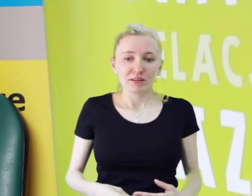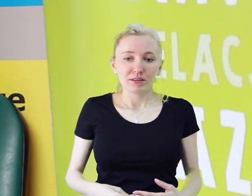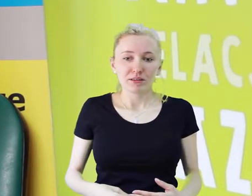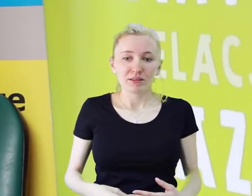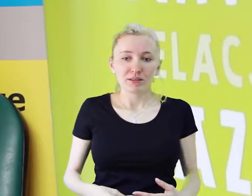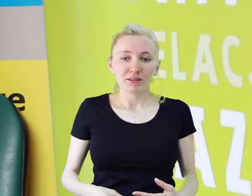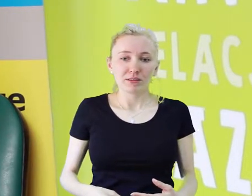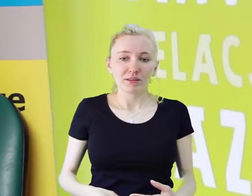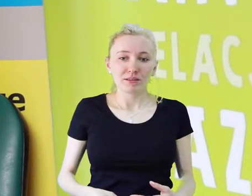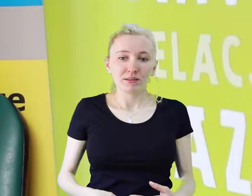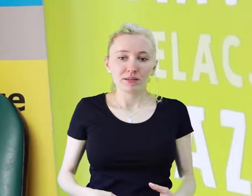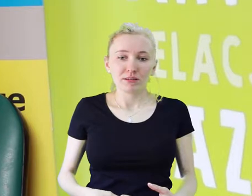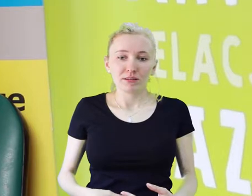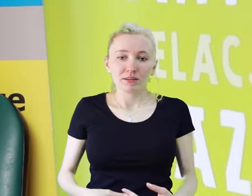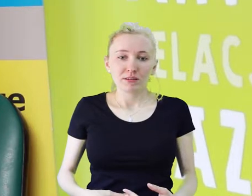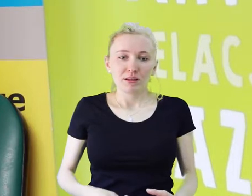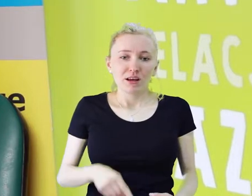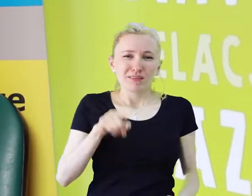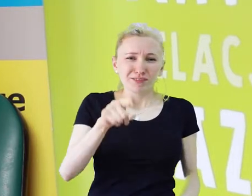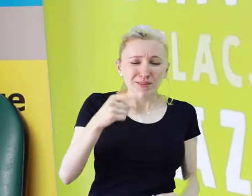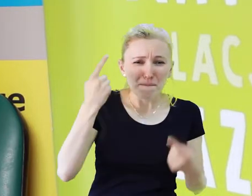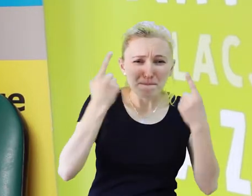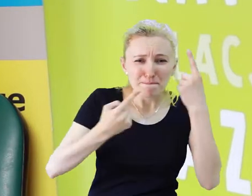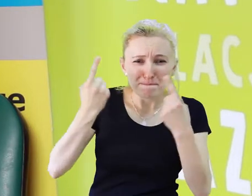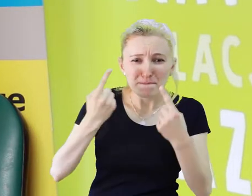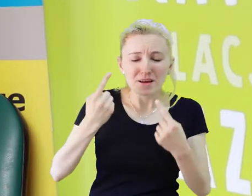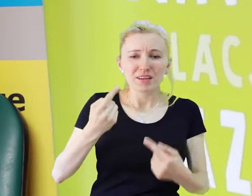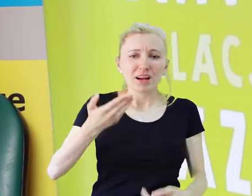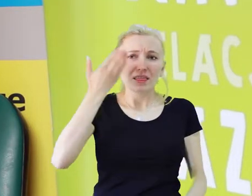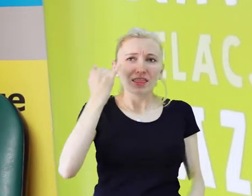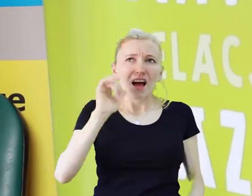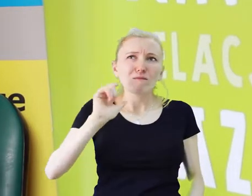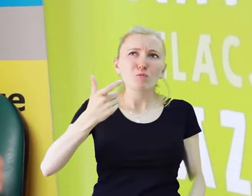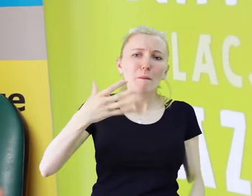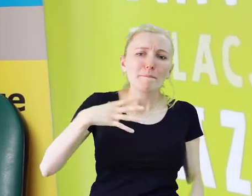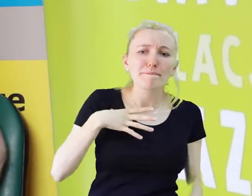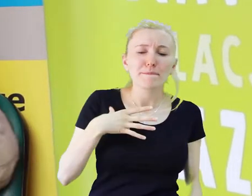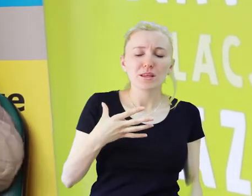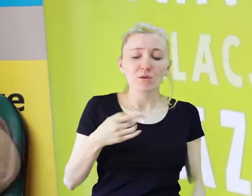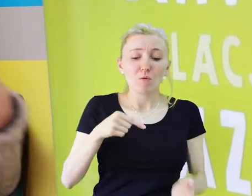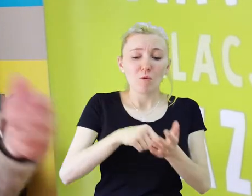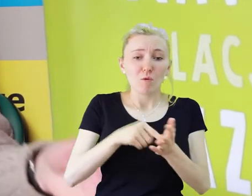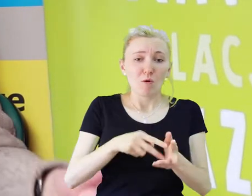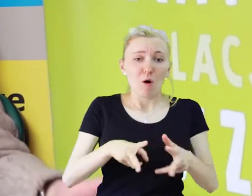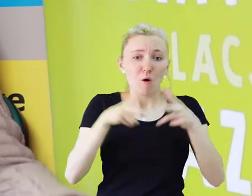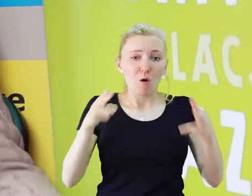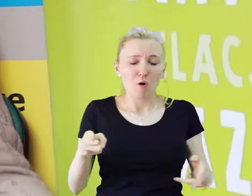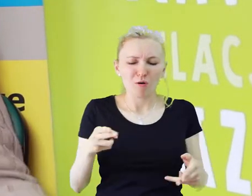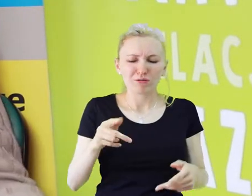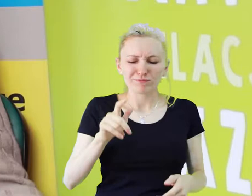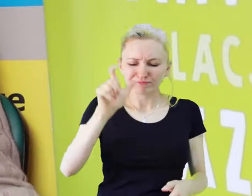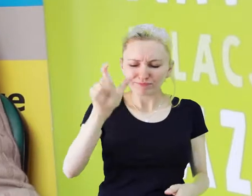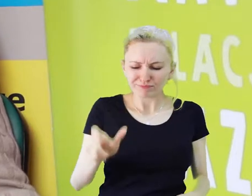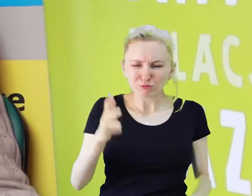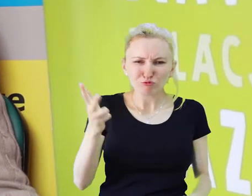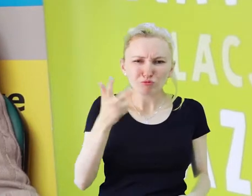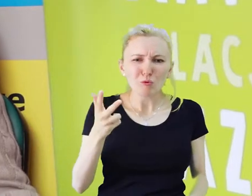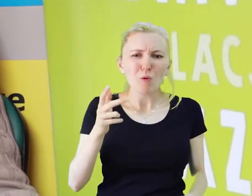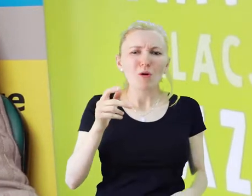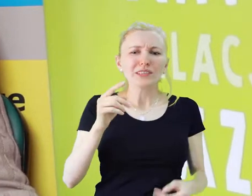nie wiem czy ty myślisz o tym, co to był taki za moment.